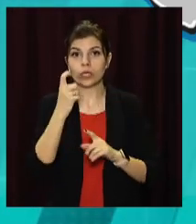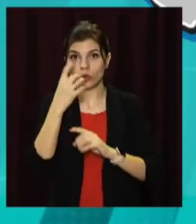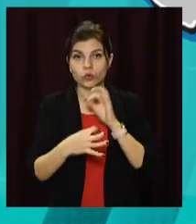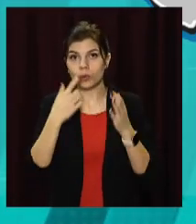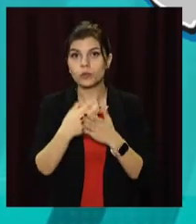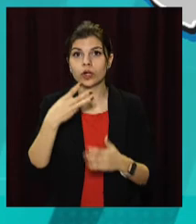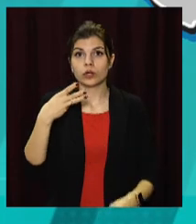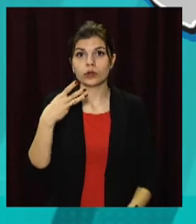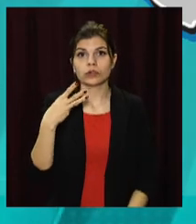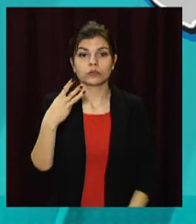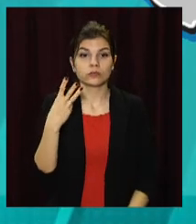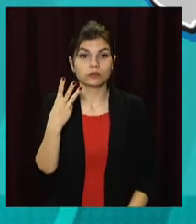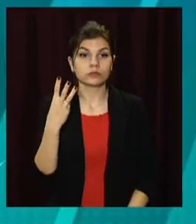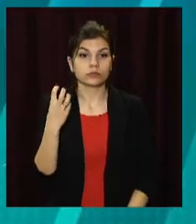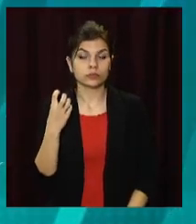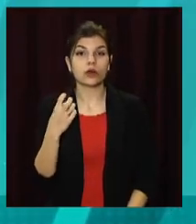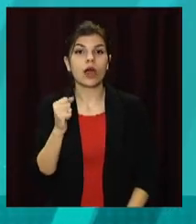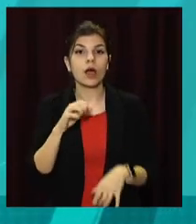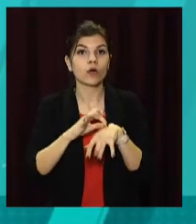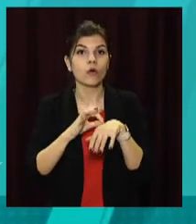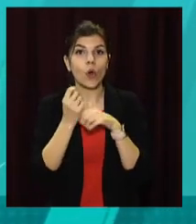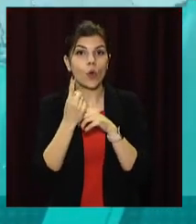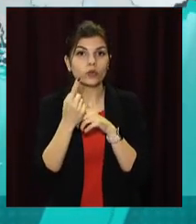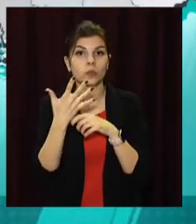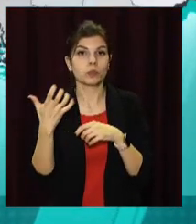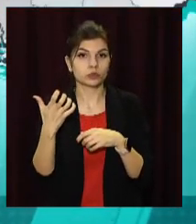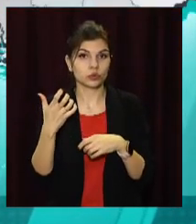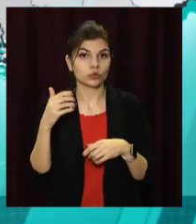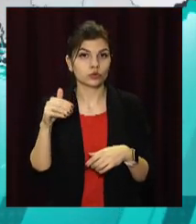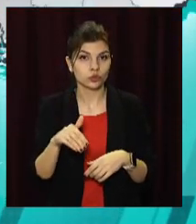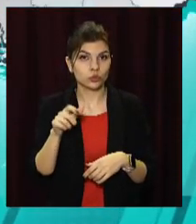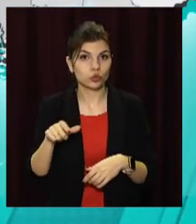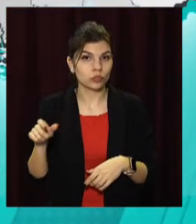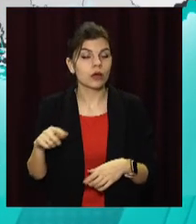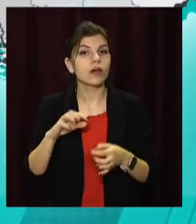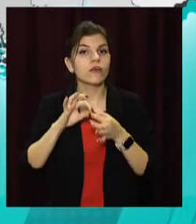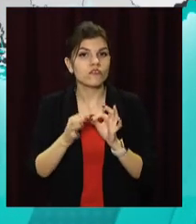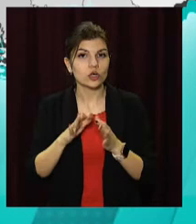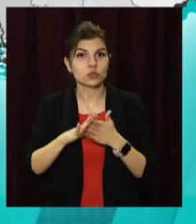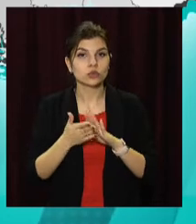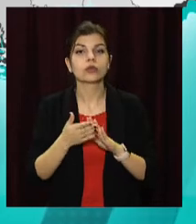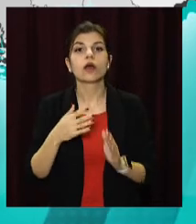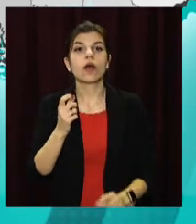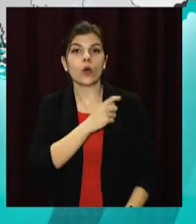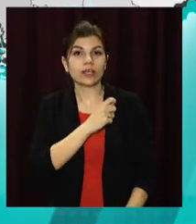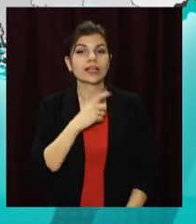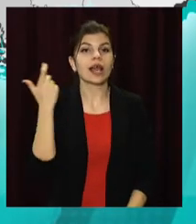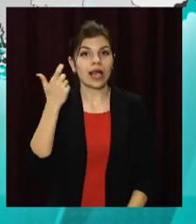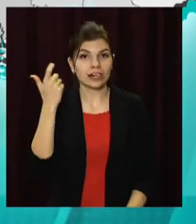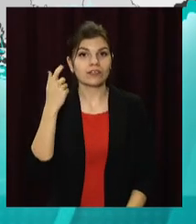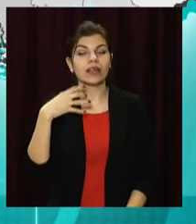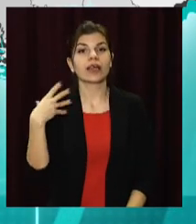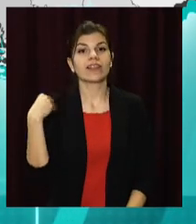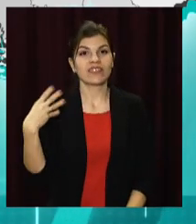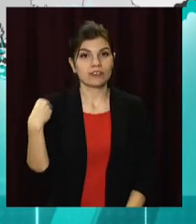понад три сотні, а от захворіли 11,5 тисяч людей. Найважчою ситуацією залишається в Одеській, Харківській, Київській,